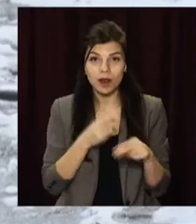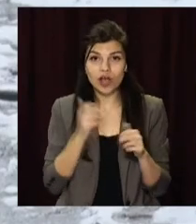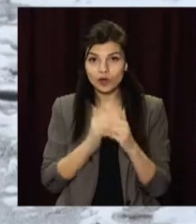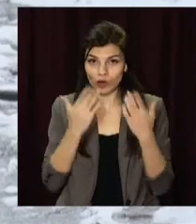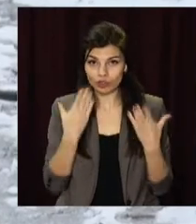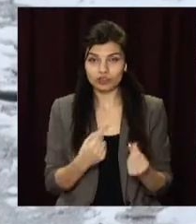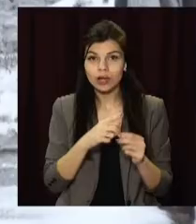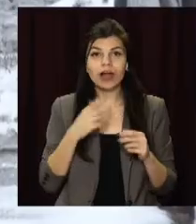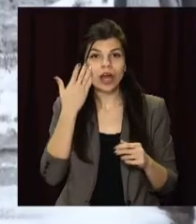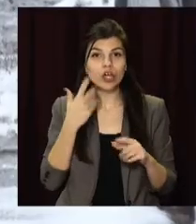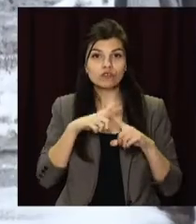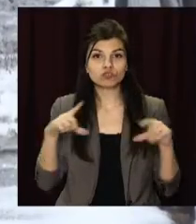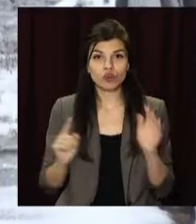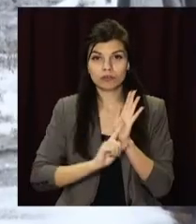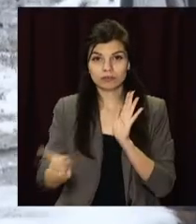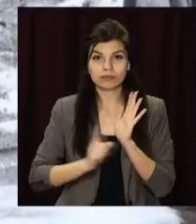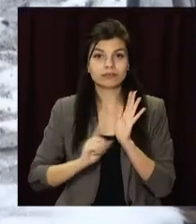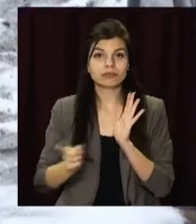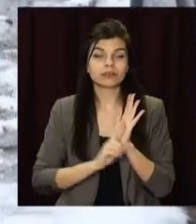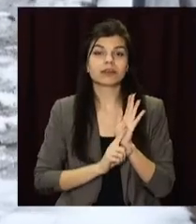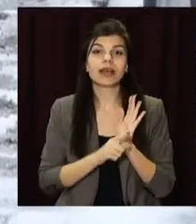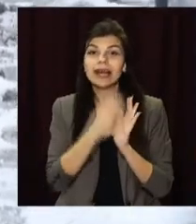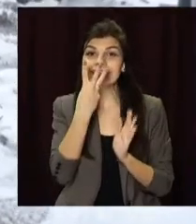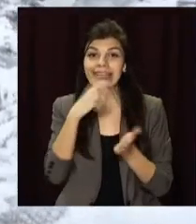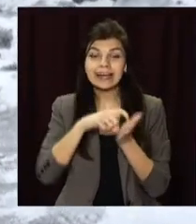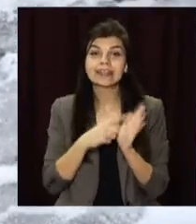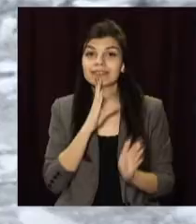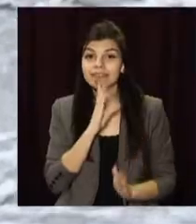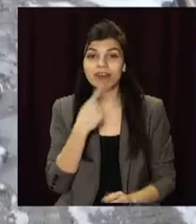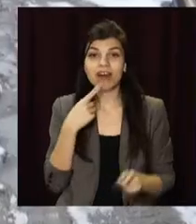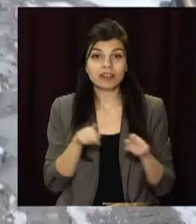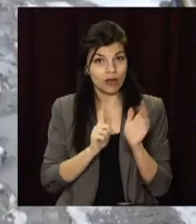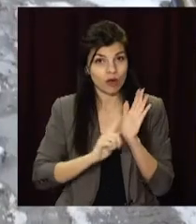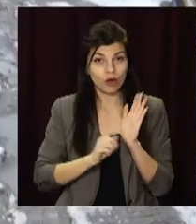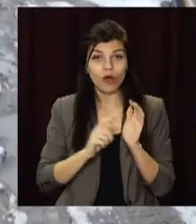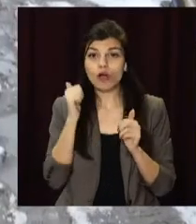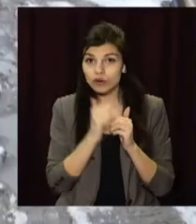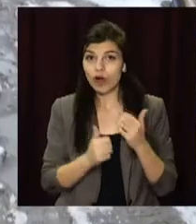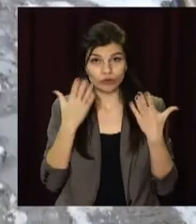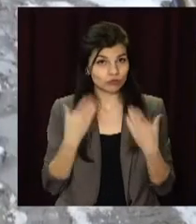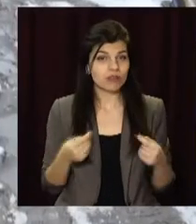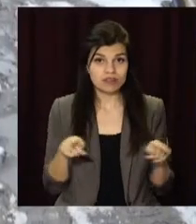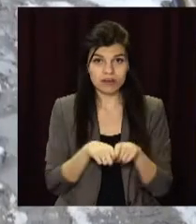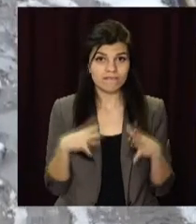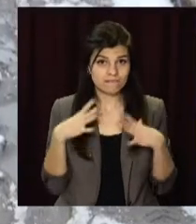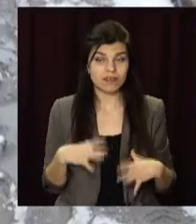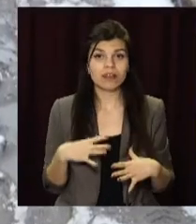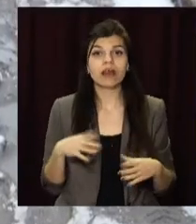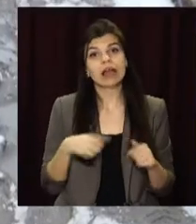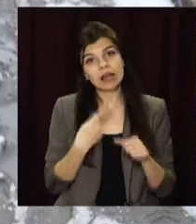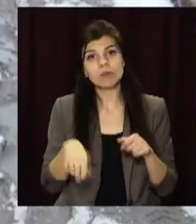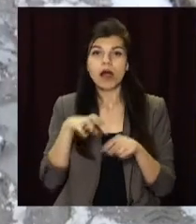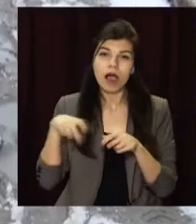не щодня доводиться долати по дорозі до знань. Трецьокласниця каже, так ходити вона мусить кожного дня. Або ж